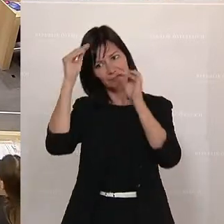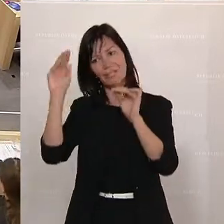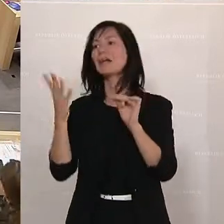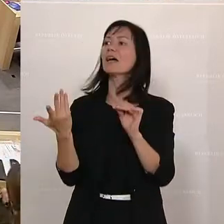Bundesregierung.